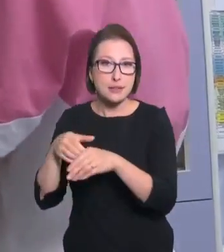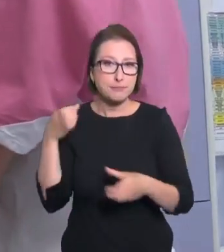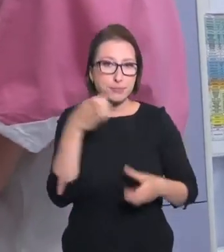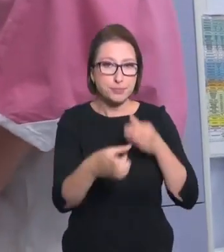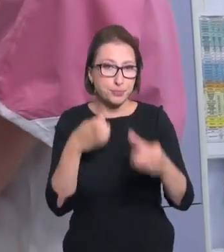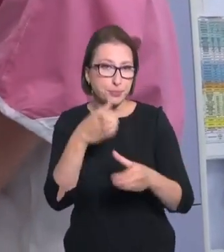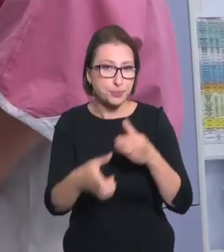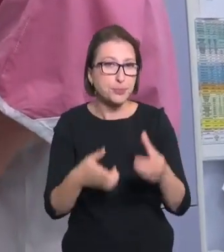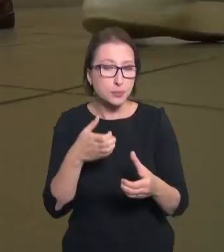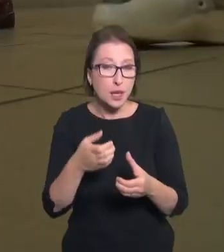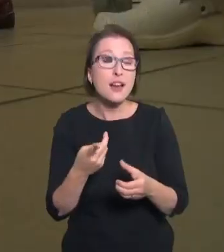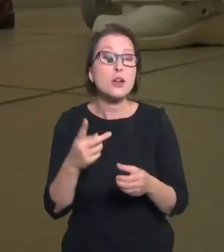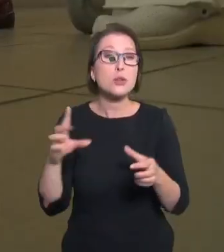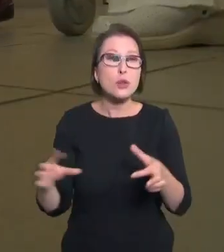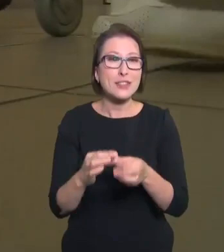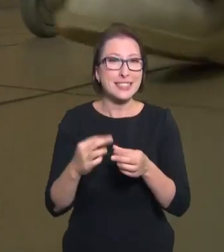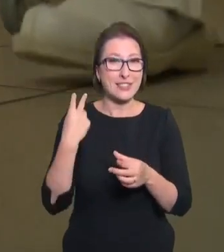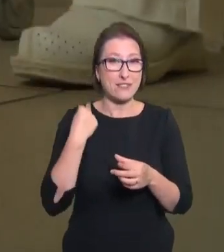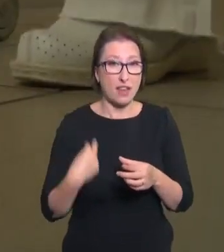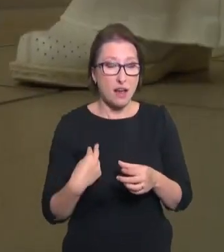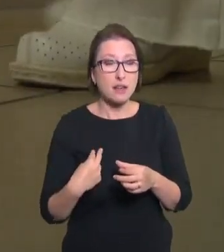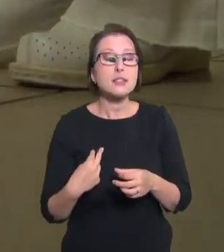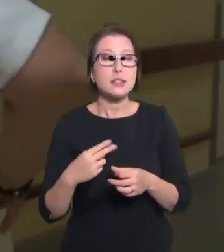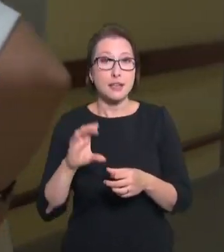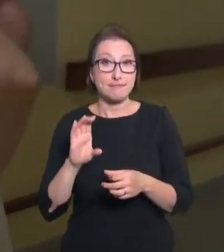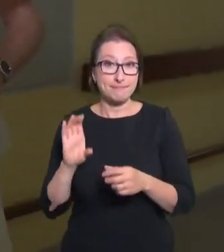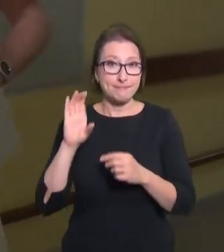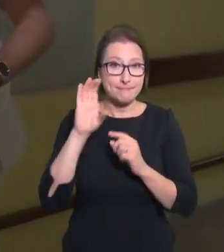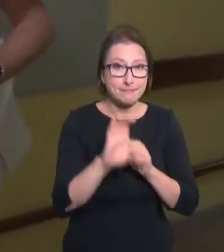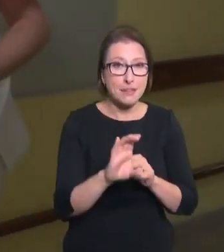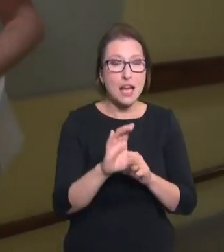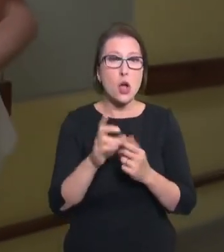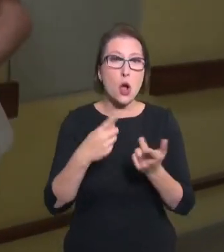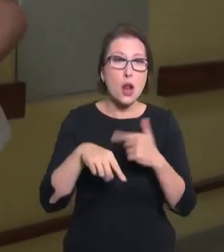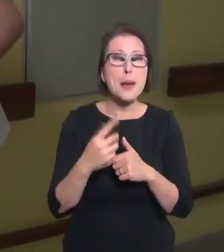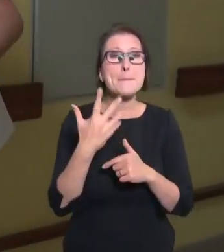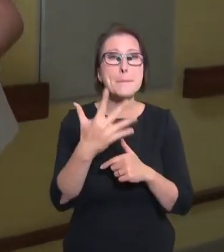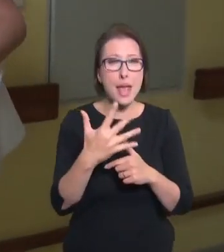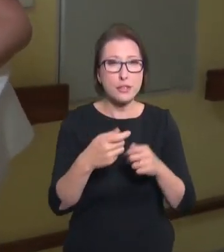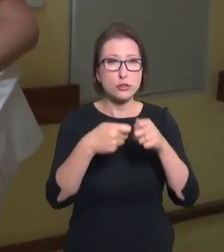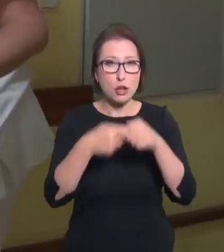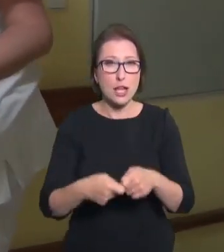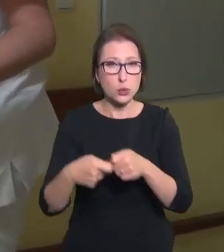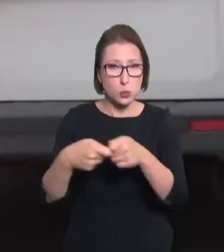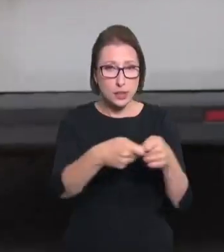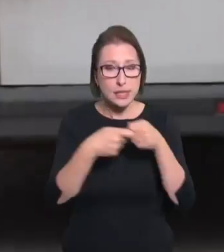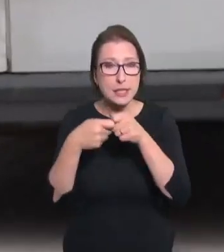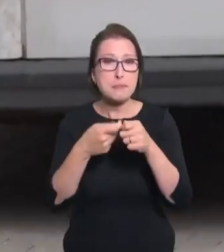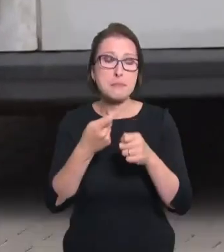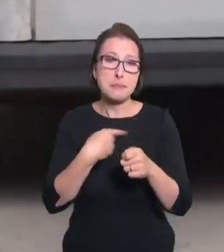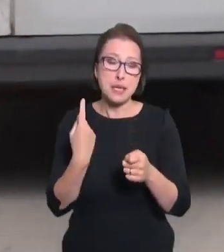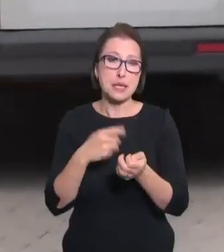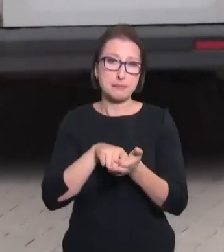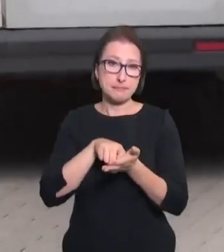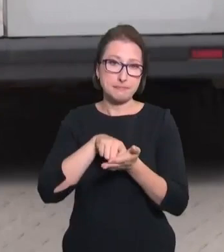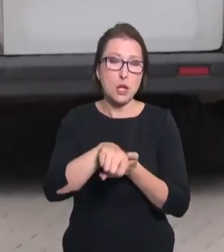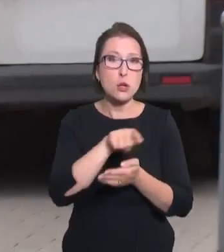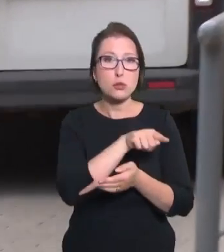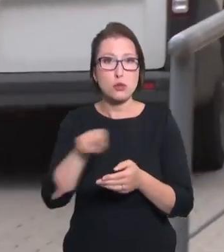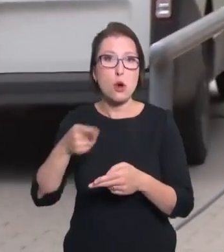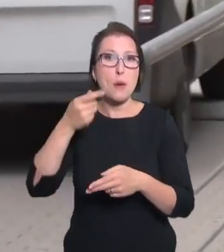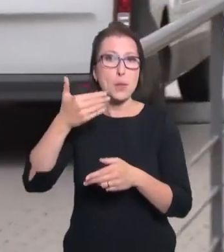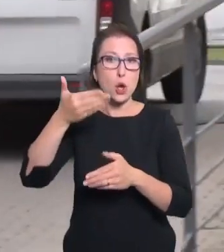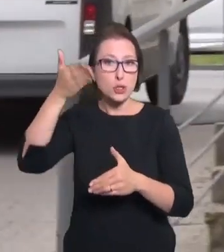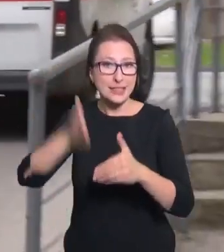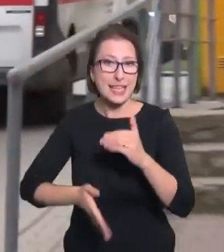o finanční částku za činnost minimálně pěti členů toho týmu, zaplatíme do konce roku 900 tisíc.